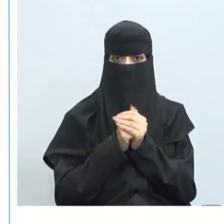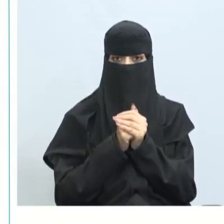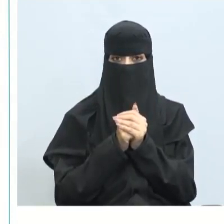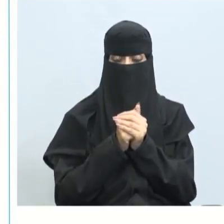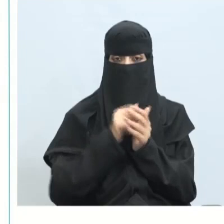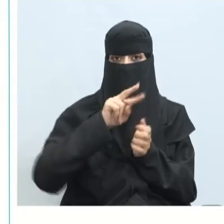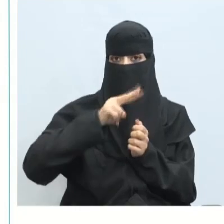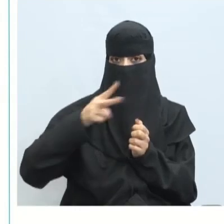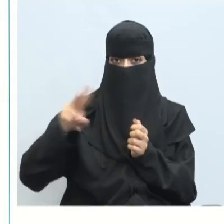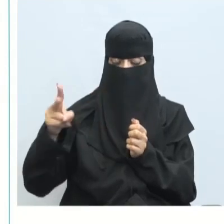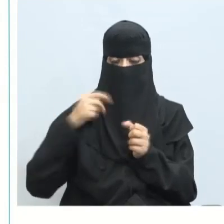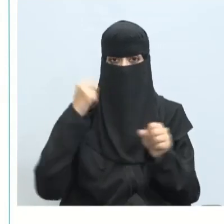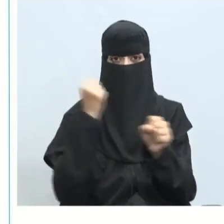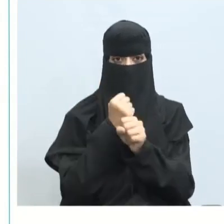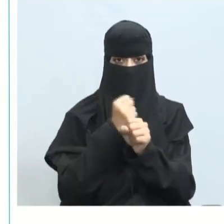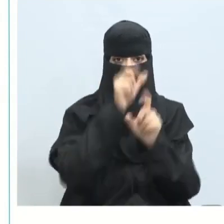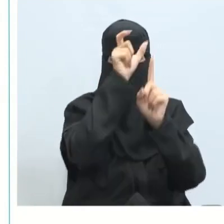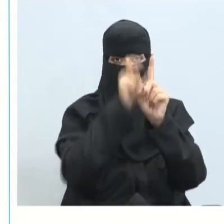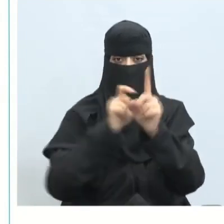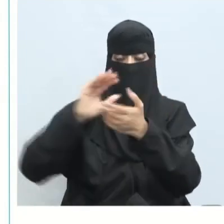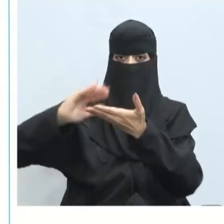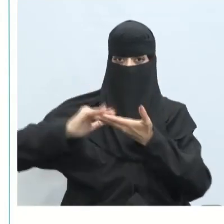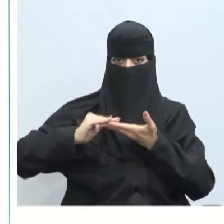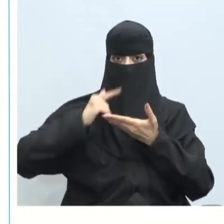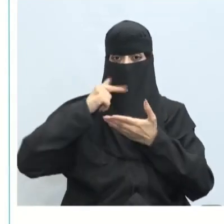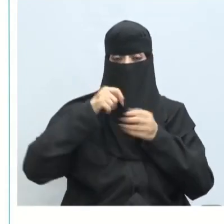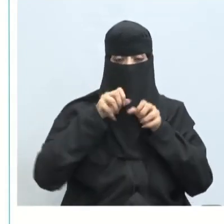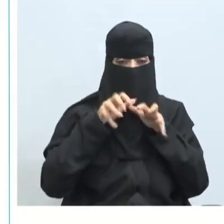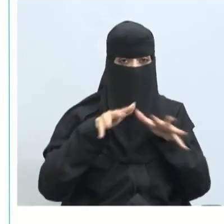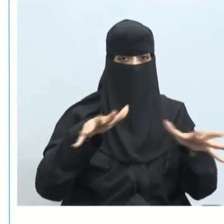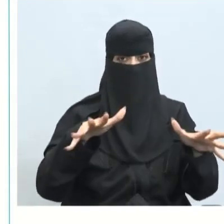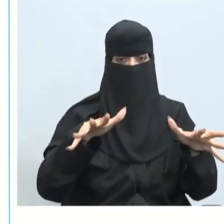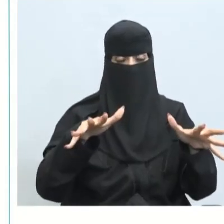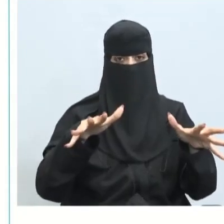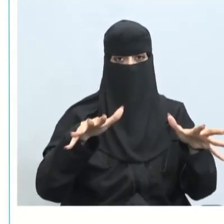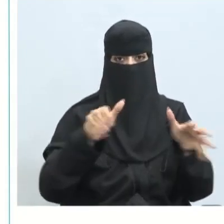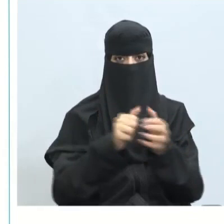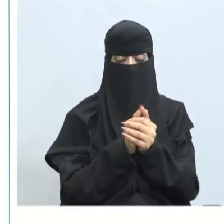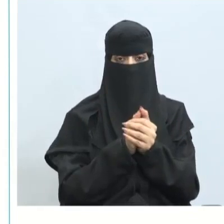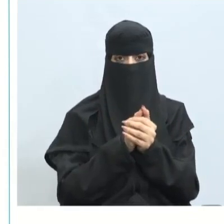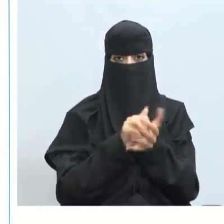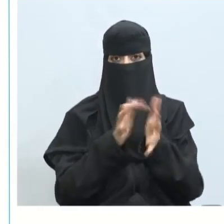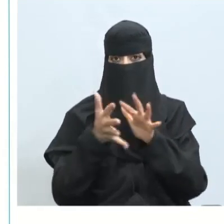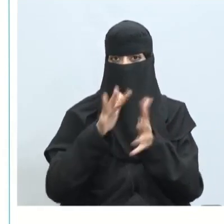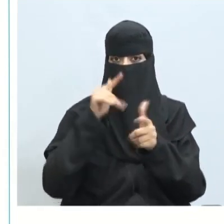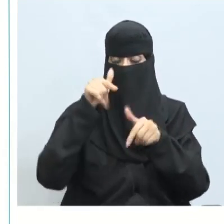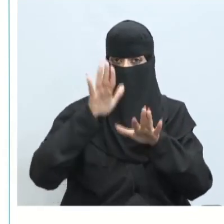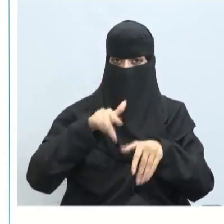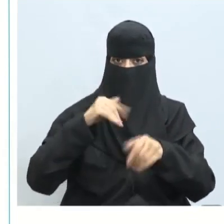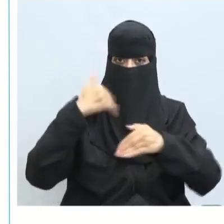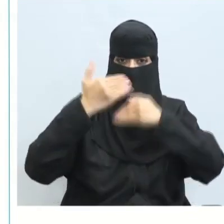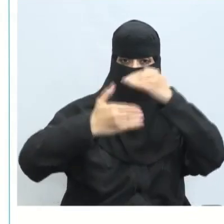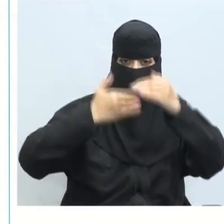تتعدد مهام السكرتير وتتشعب وقد يمر